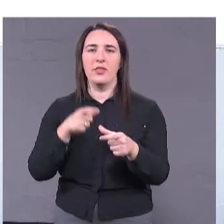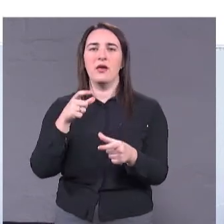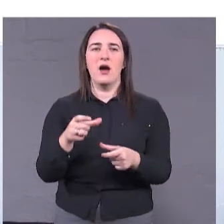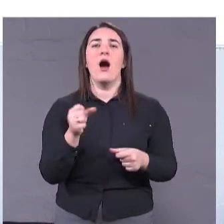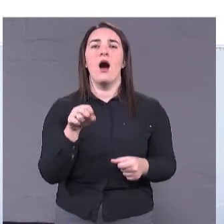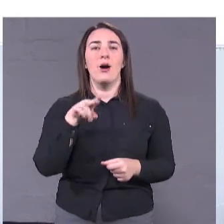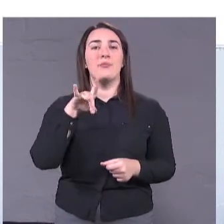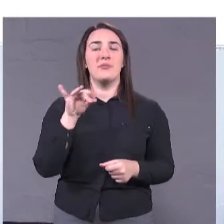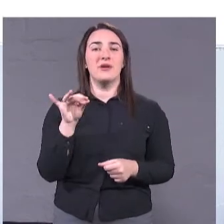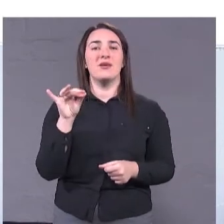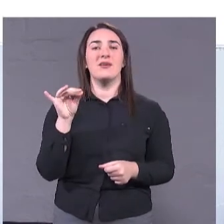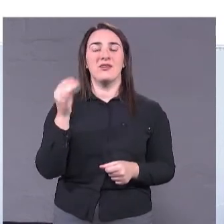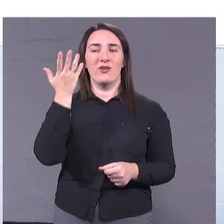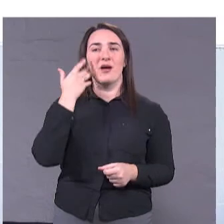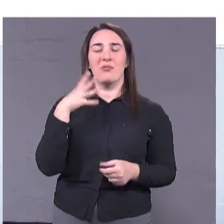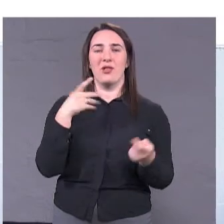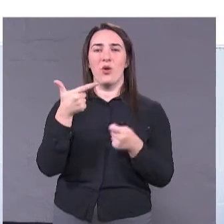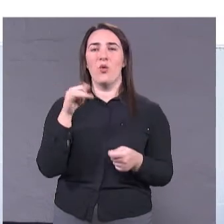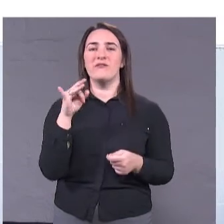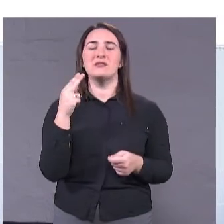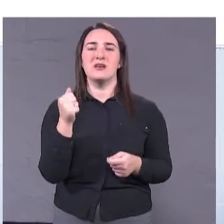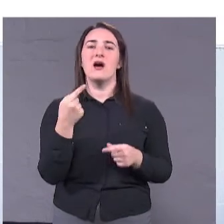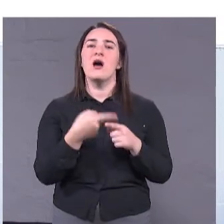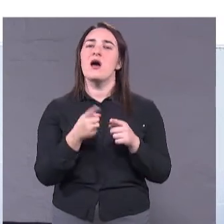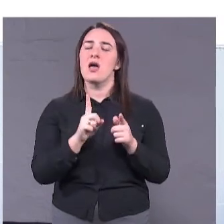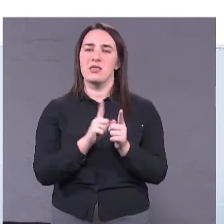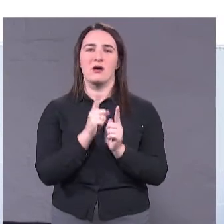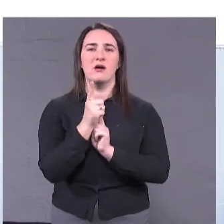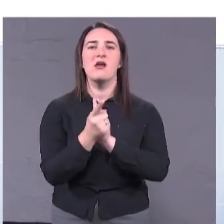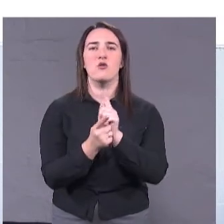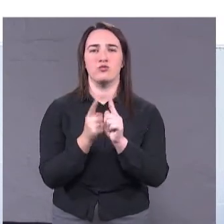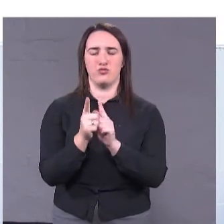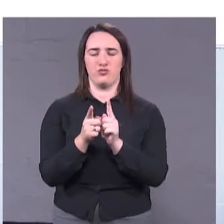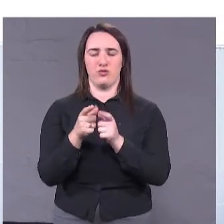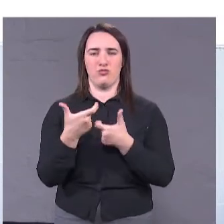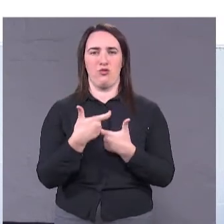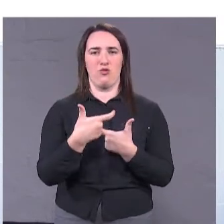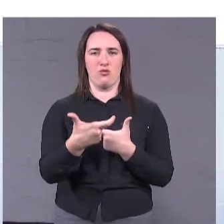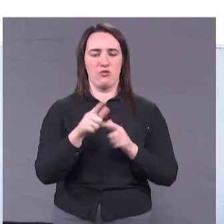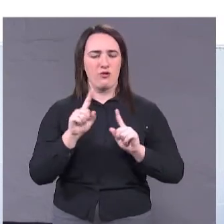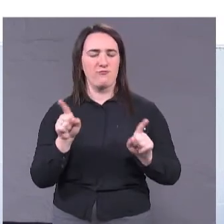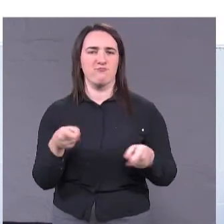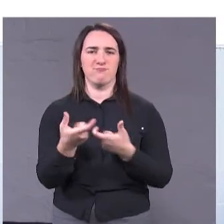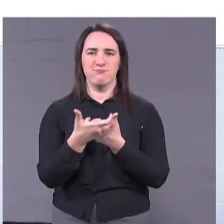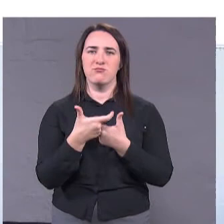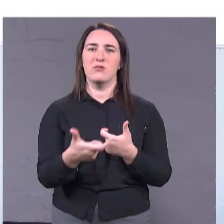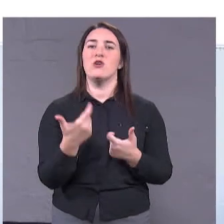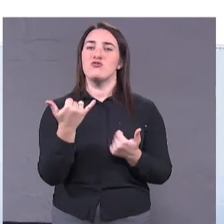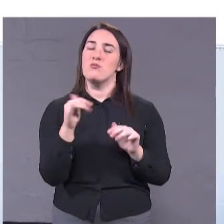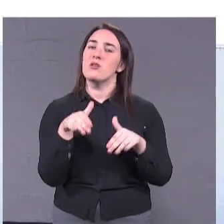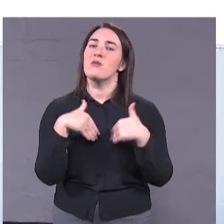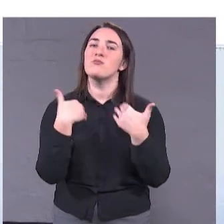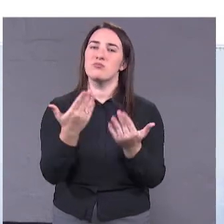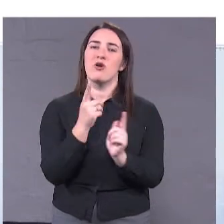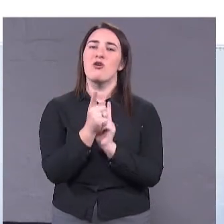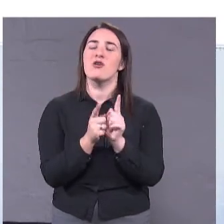каденції мэра Гурлицца, це була реконструкція дорог. і сьогодні ми предлагаємо реконструкцію дорог, реконструкцію